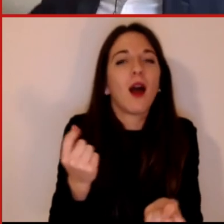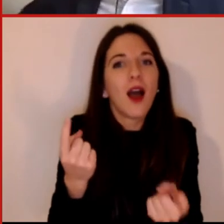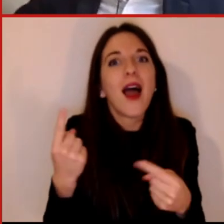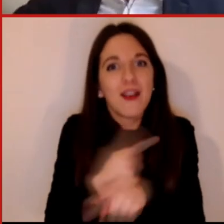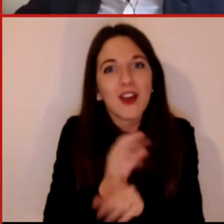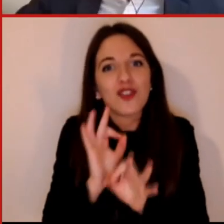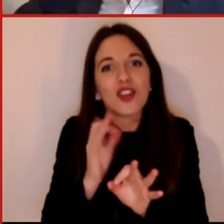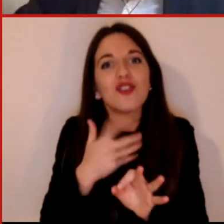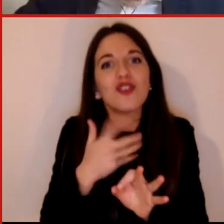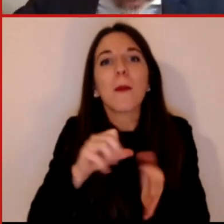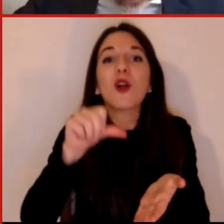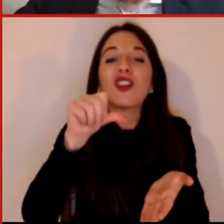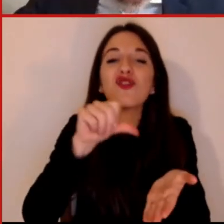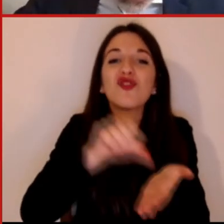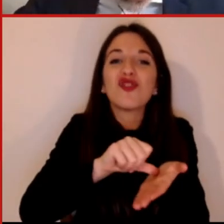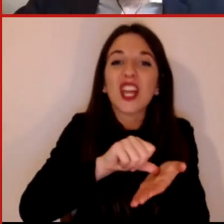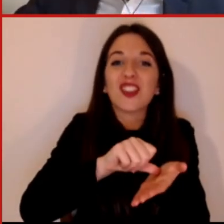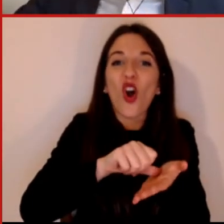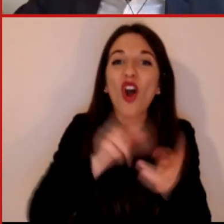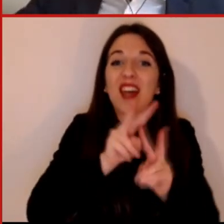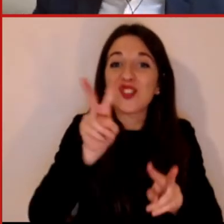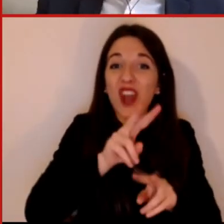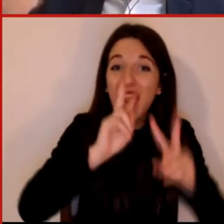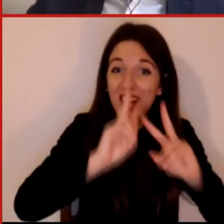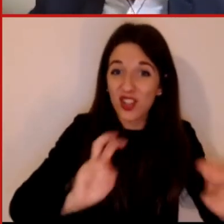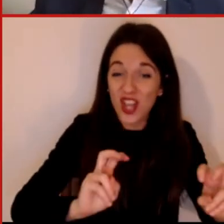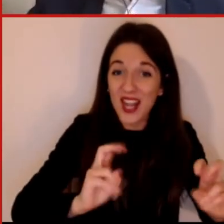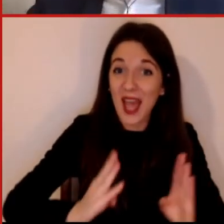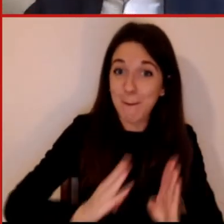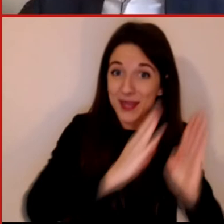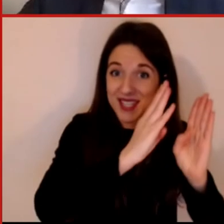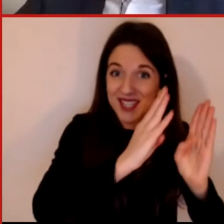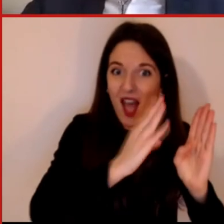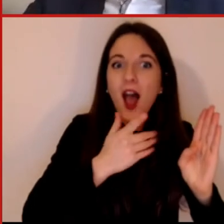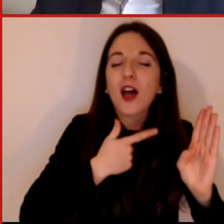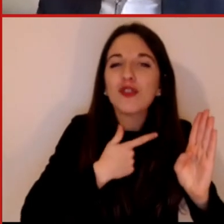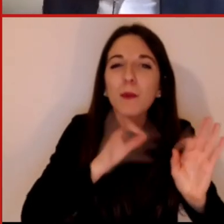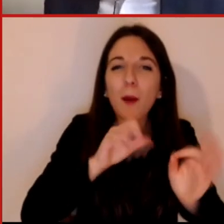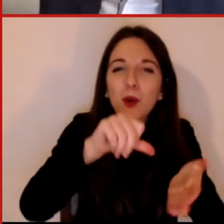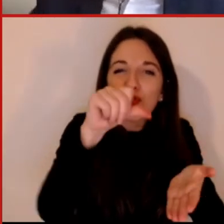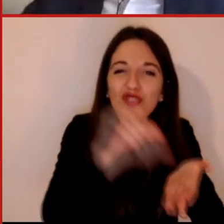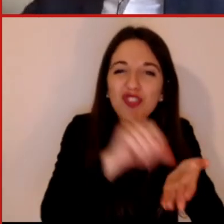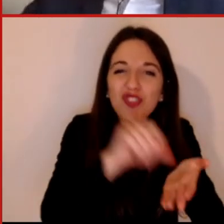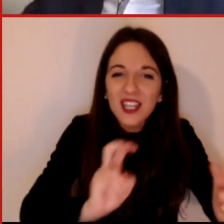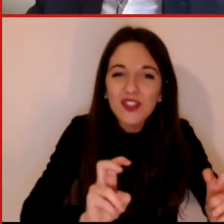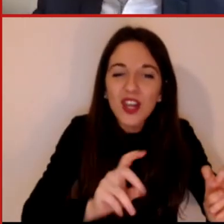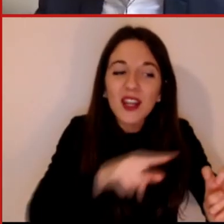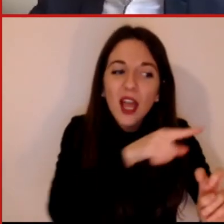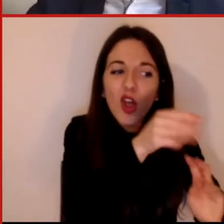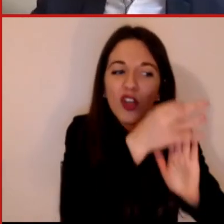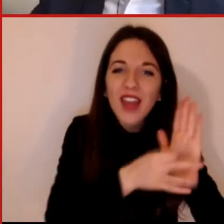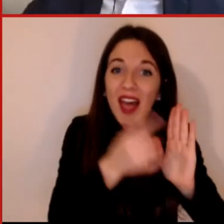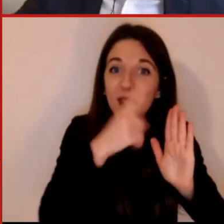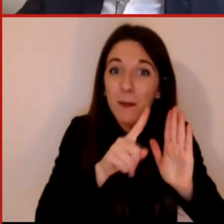CNR di Pisa, che definiscono appunto dati sulle partite di calcio per fondamentalmente